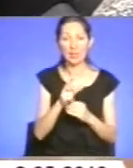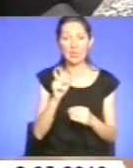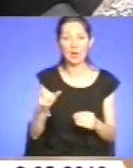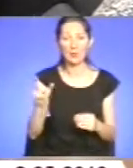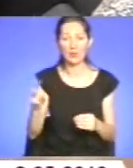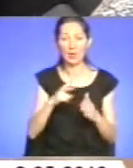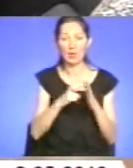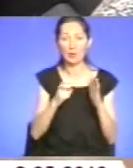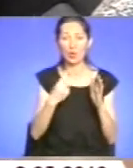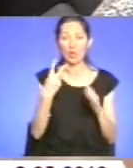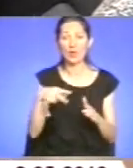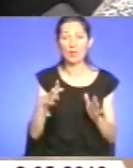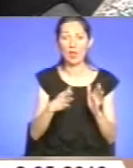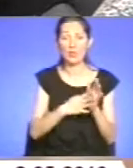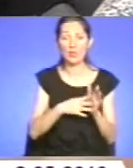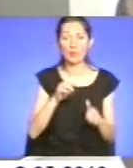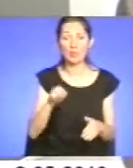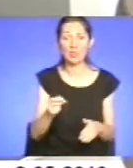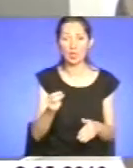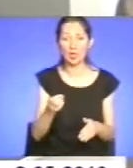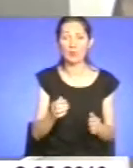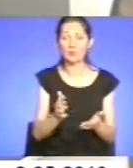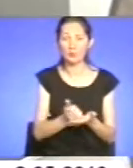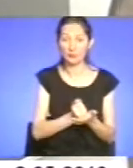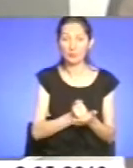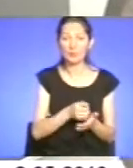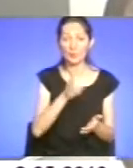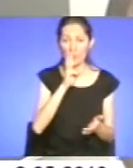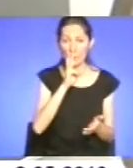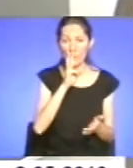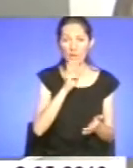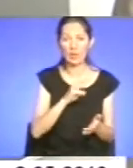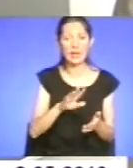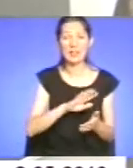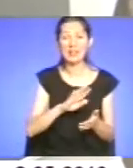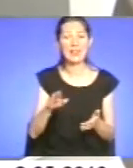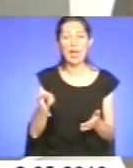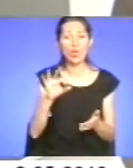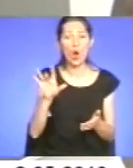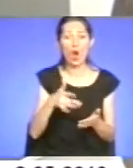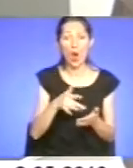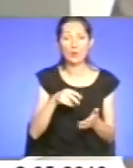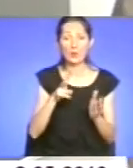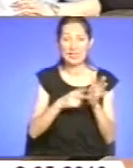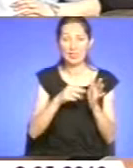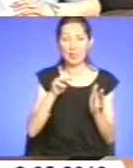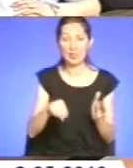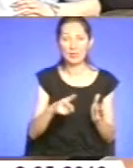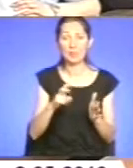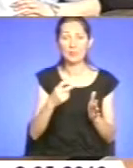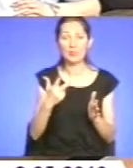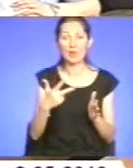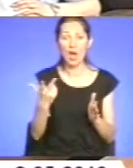728 тисяч гривень з затриманої заробітної плати. Донараховано працівникам 7232 гривні – сум